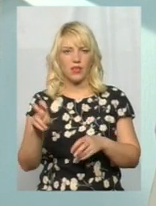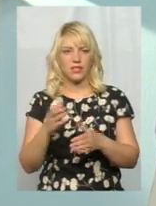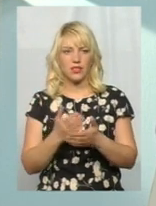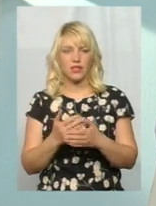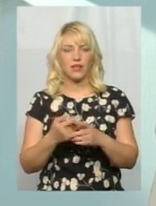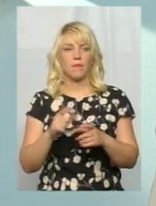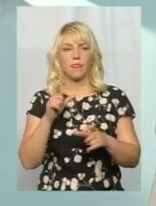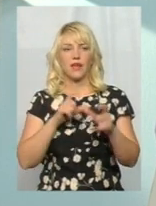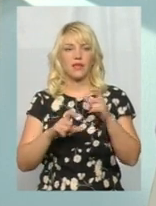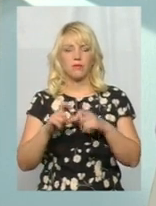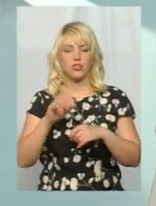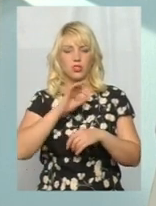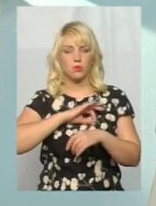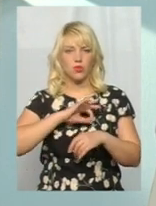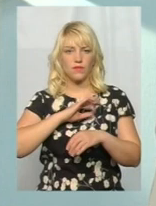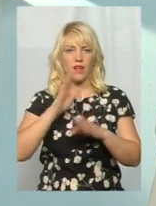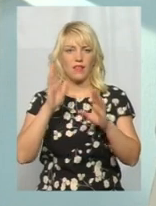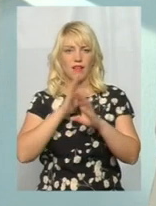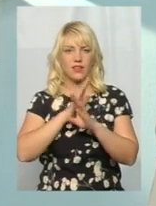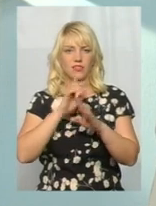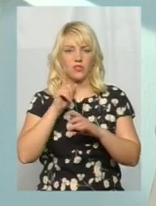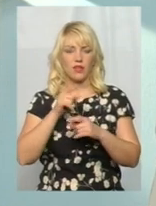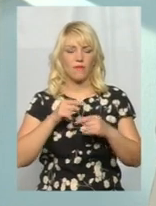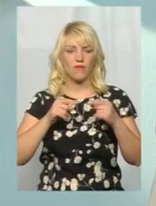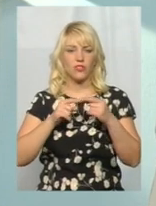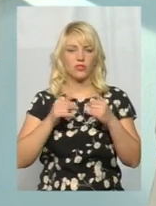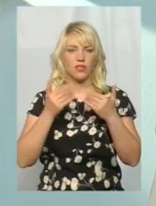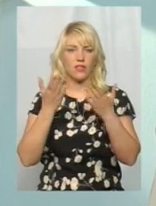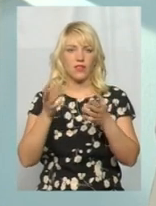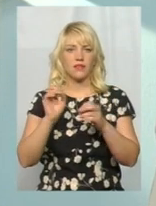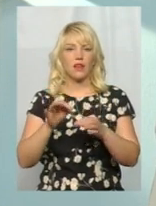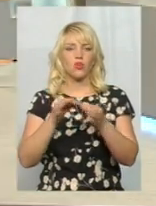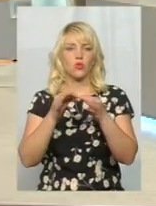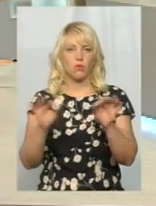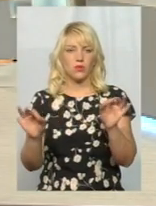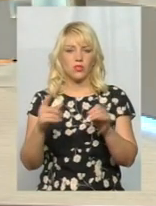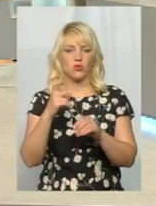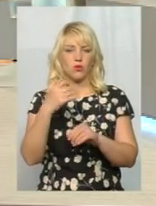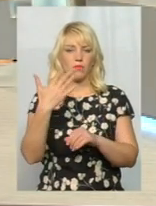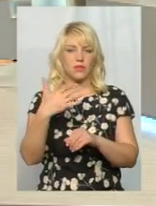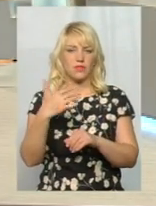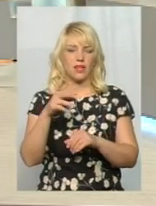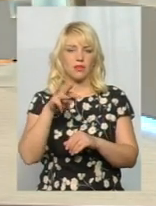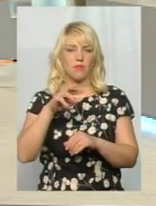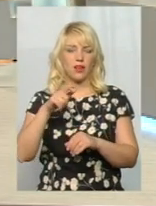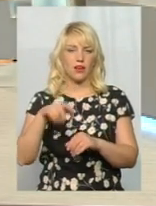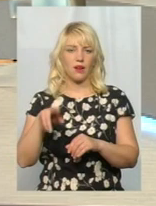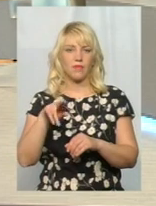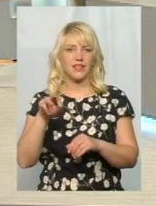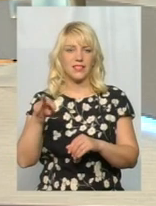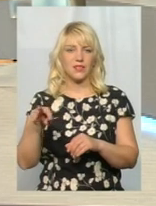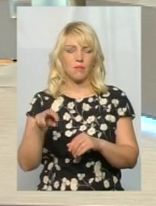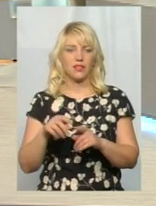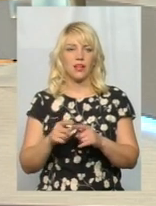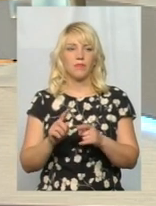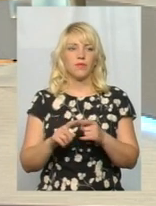назво хімічне споживання кисню, там визначено для них, як допустимо, 150 мг на дециметр кубічних. До прикладу, для комунальгі